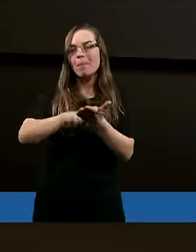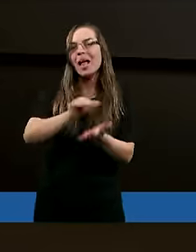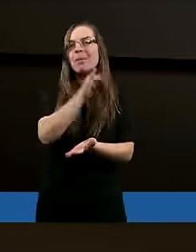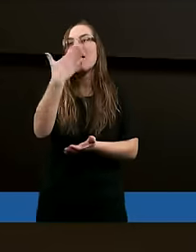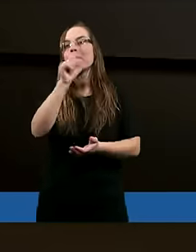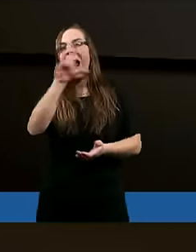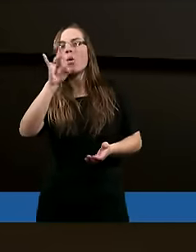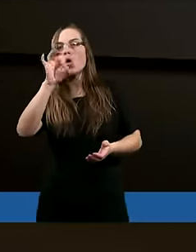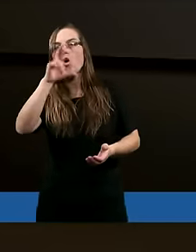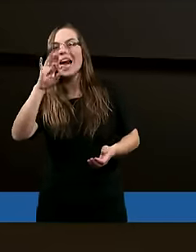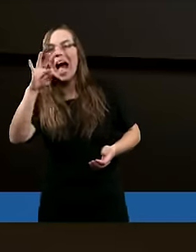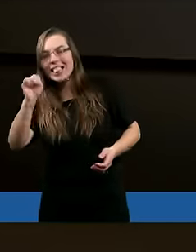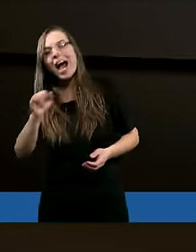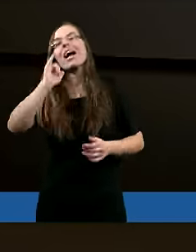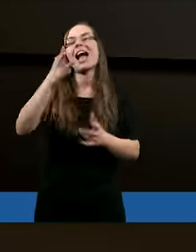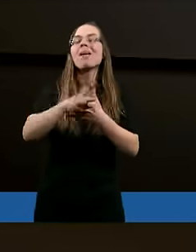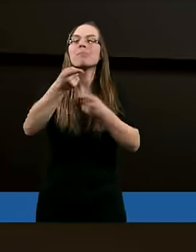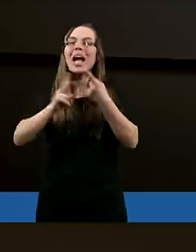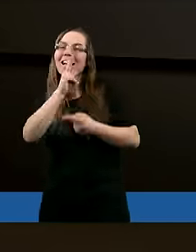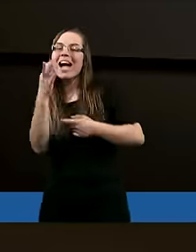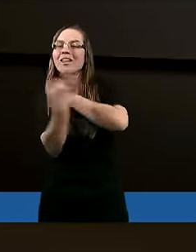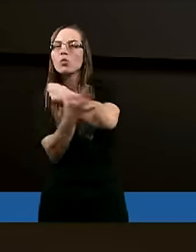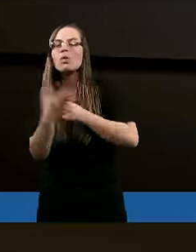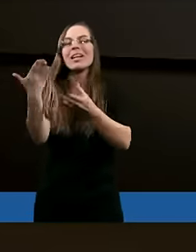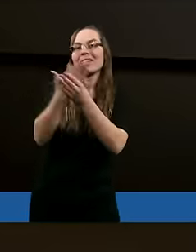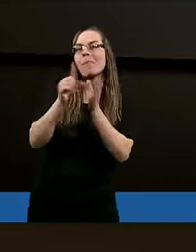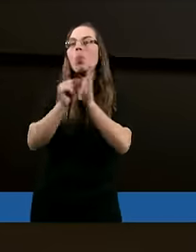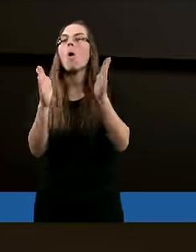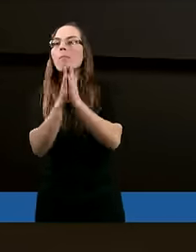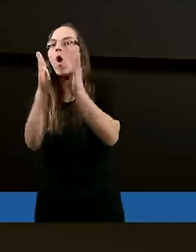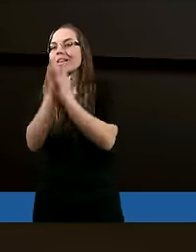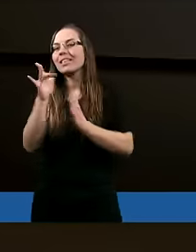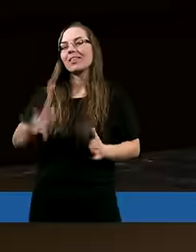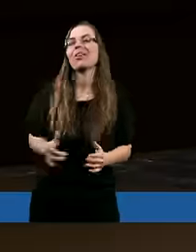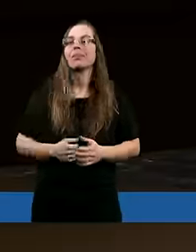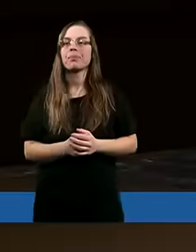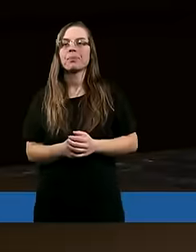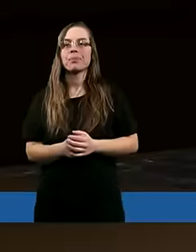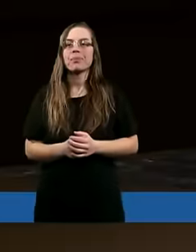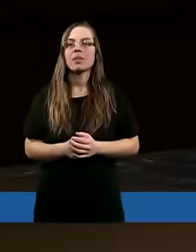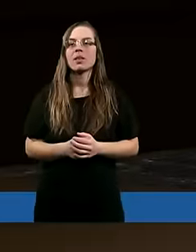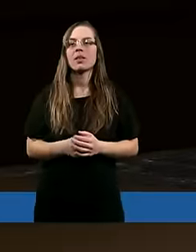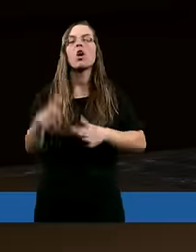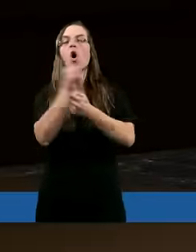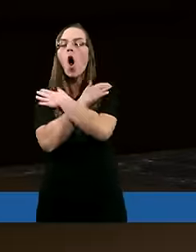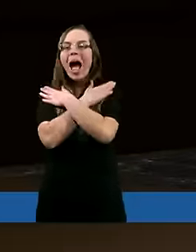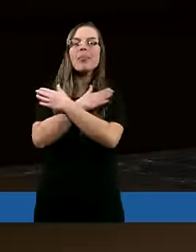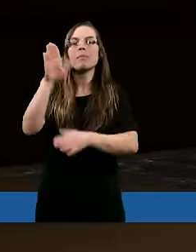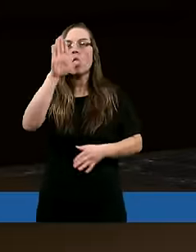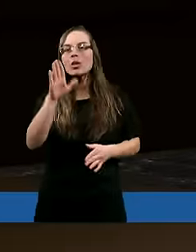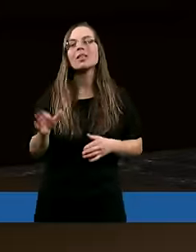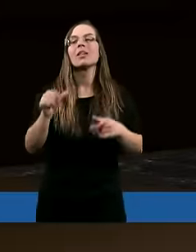imię Małgorzata. I jak przed każdym studium zapraszam do modlitwy. Kochany Boże,